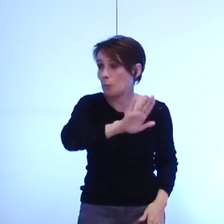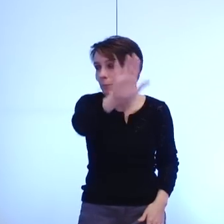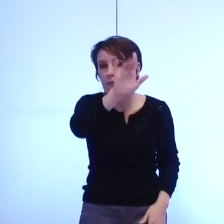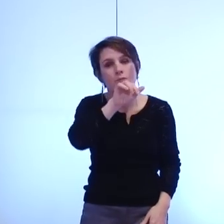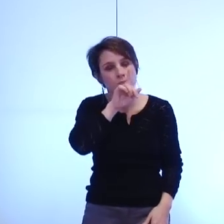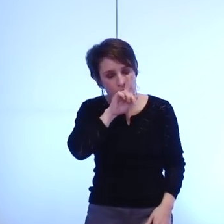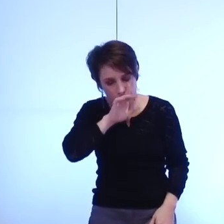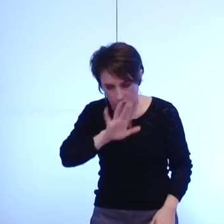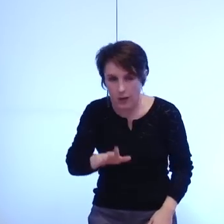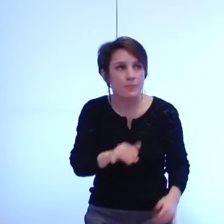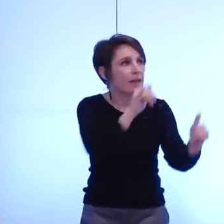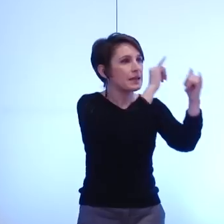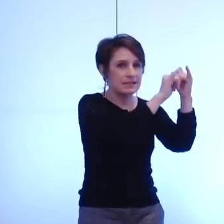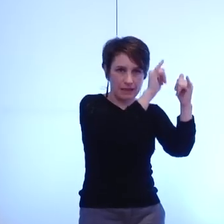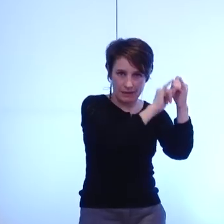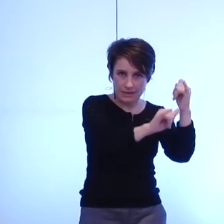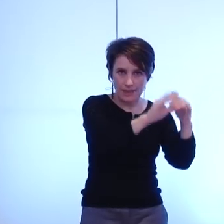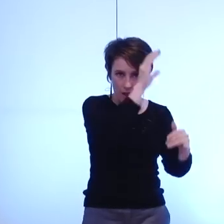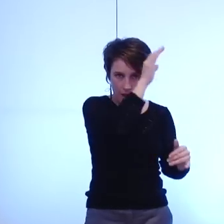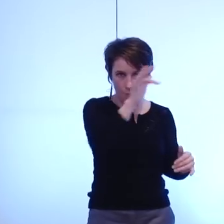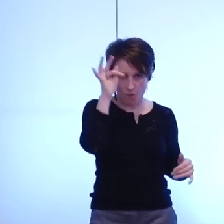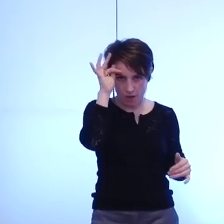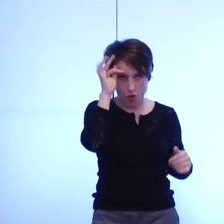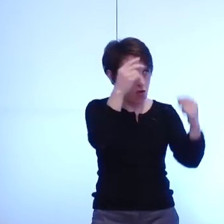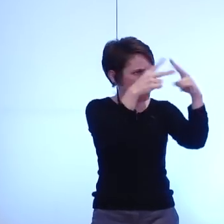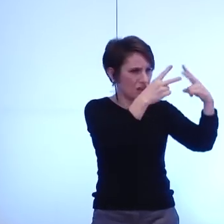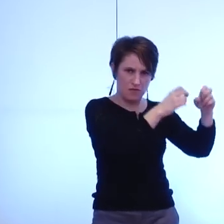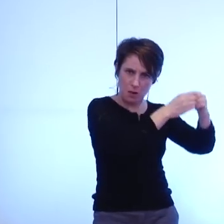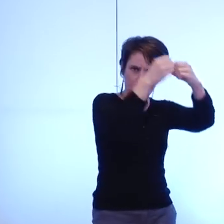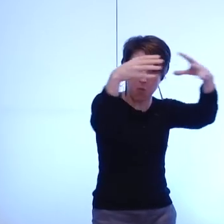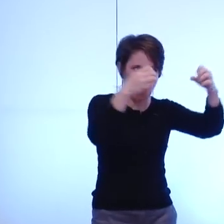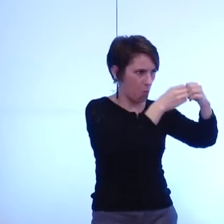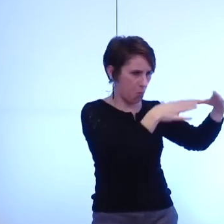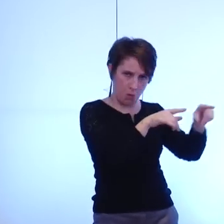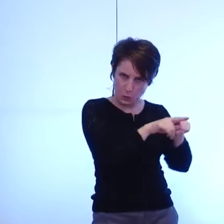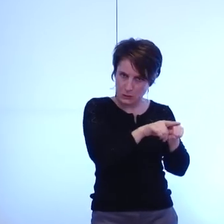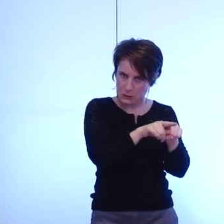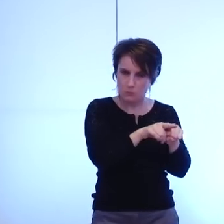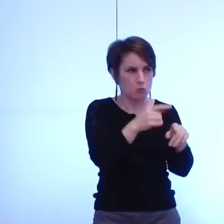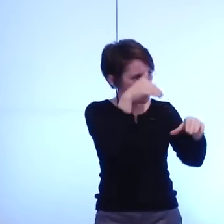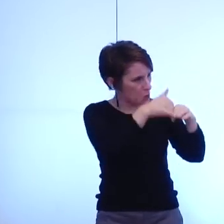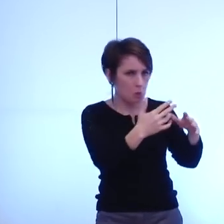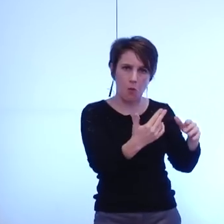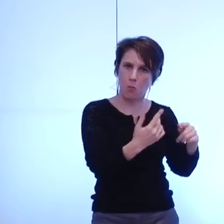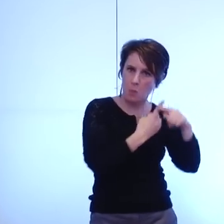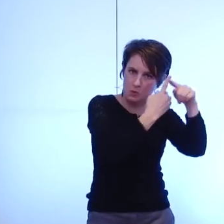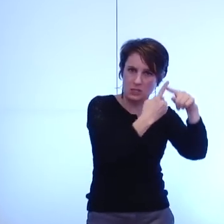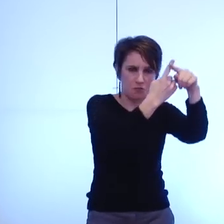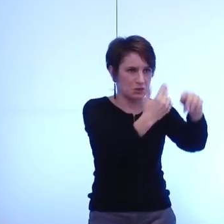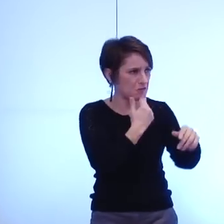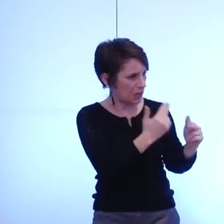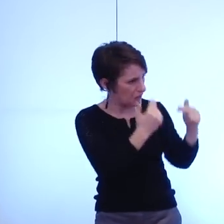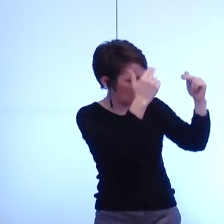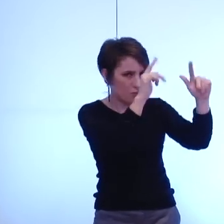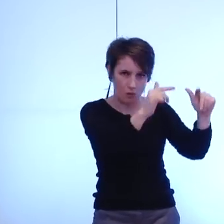Saint-Etienne et Clermont-Ferrand deux autres grandes villes elles aussi avec des atouts non négligeables vont développer leur